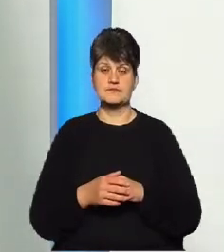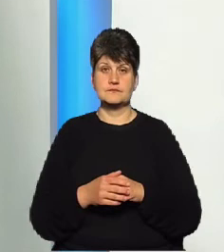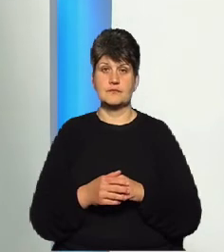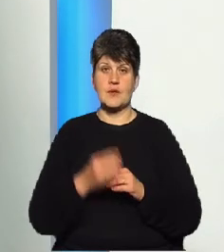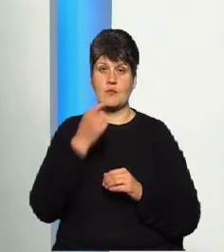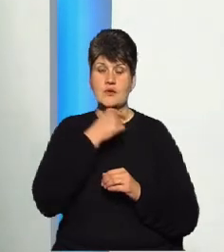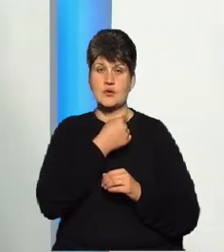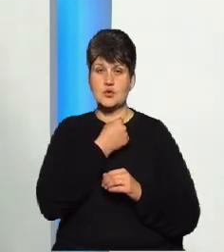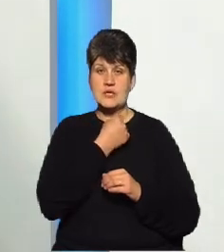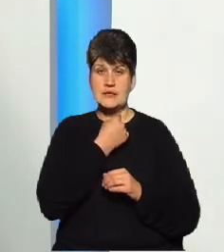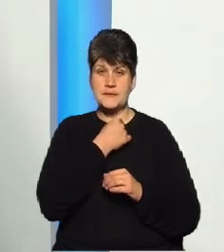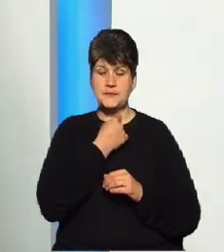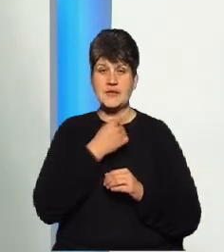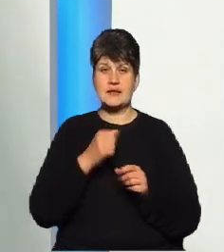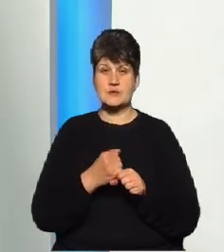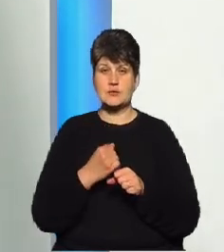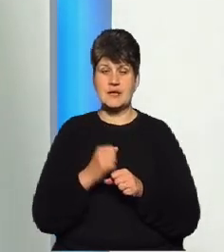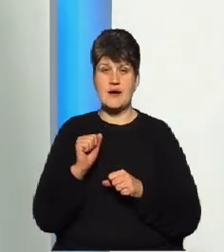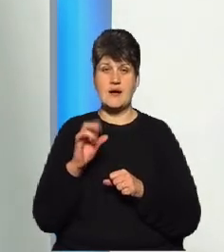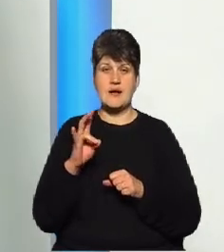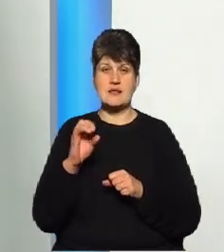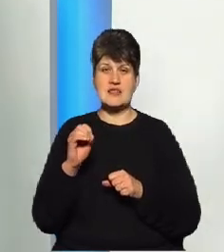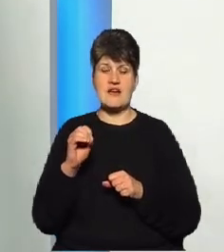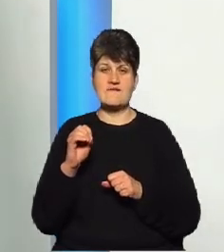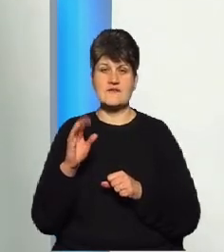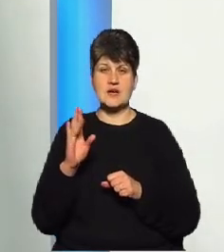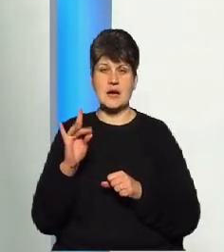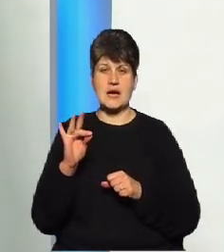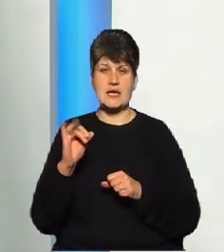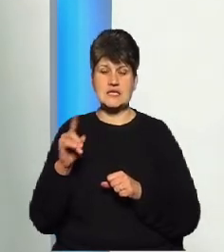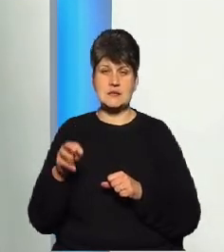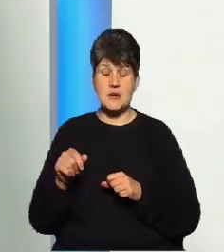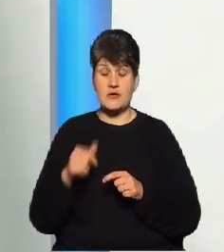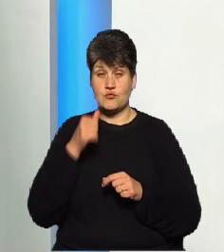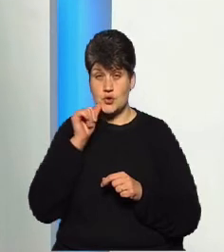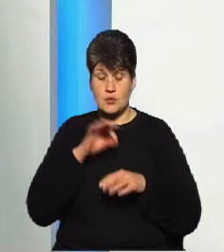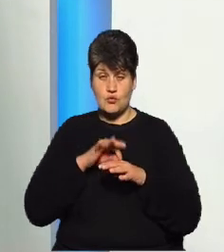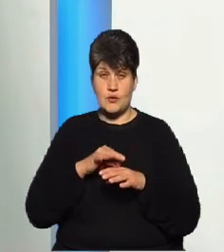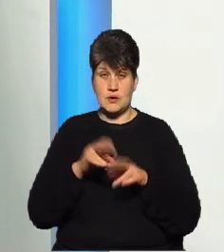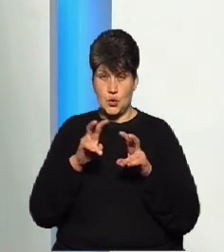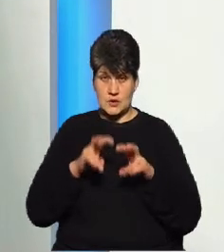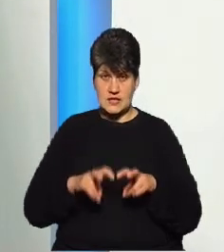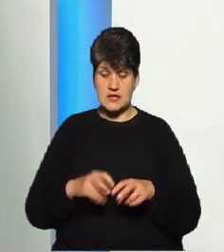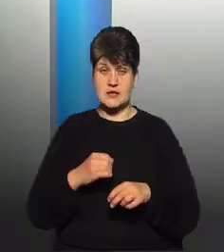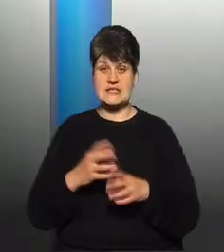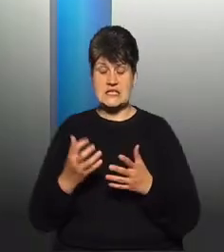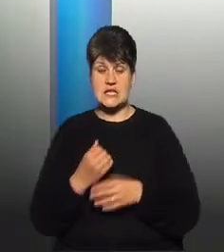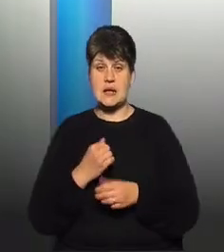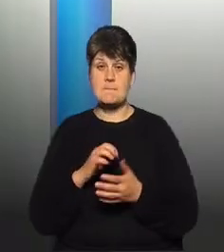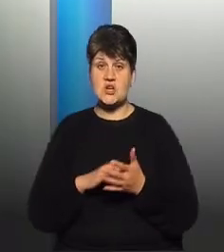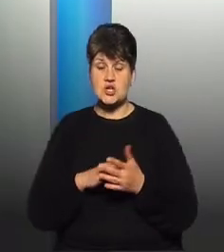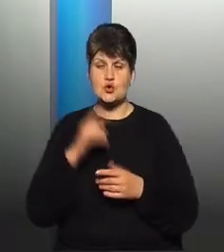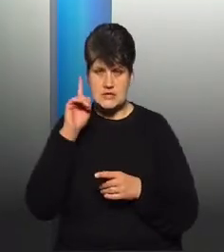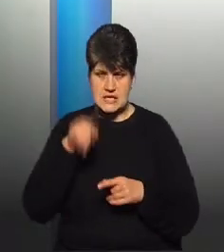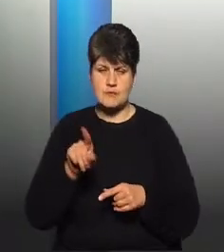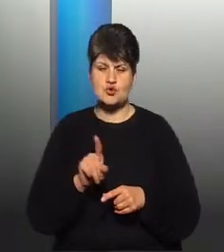аневризма в шийному відділі. І вчора ми проводили таке дослідження, знайшли причину і вже знаємо зараз, що робити. Ми плануємо